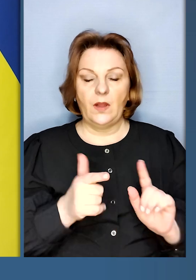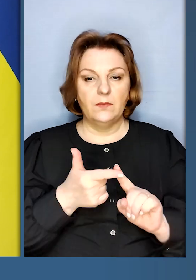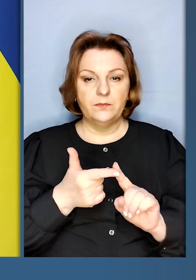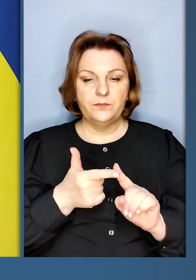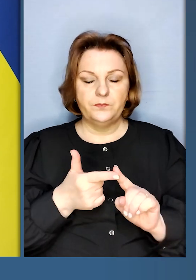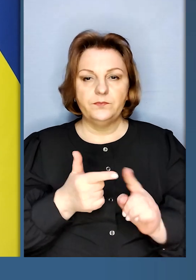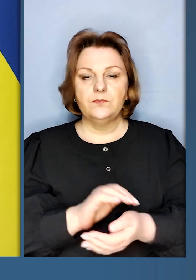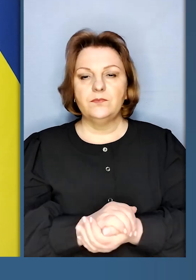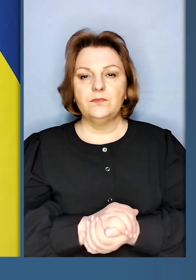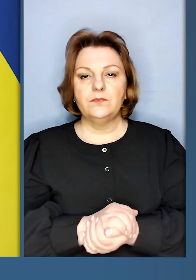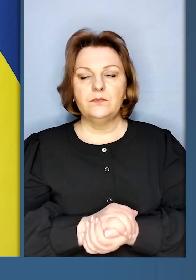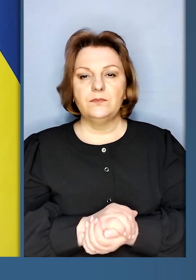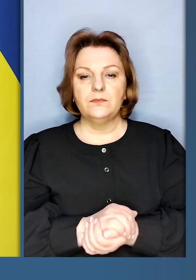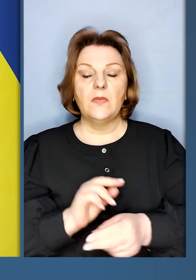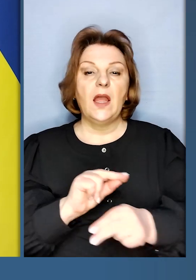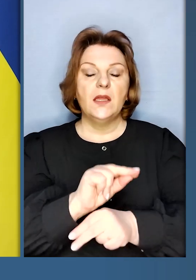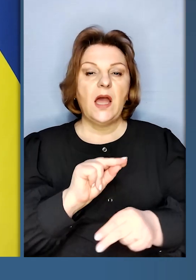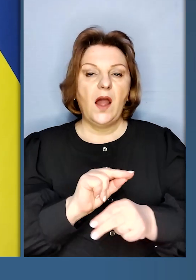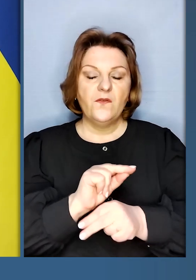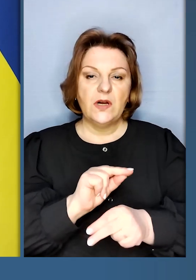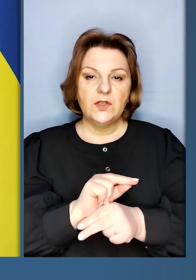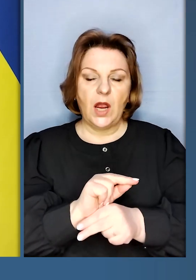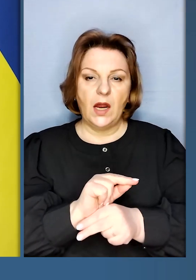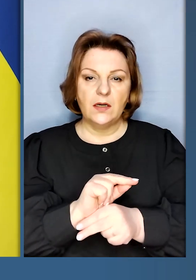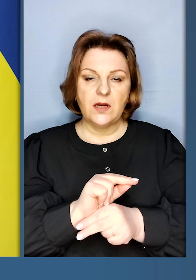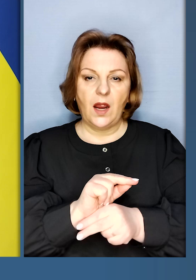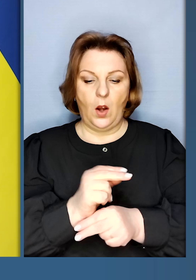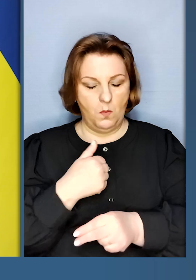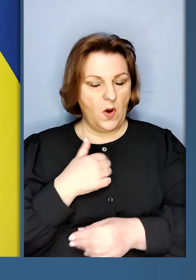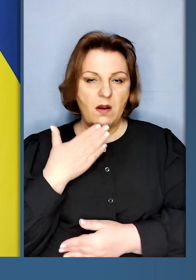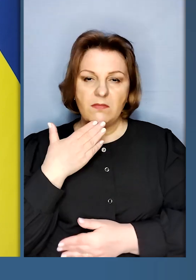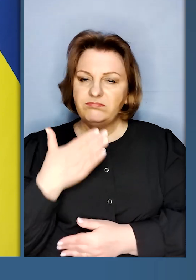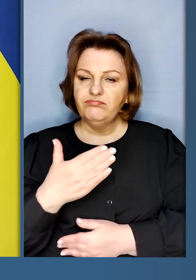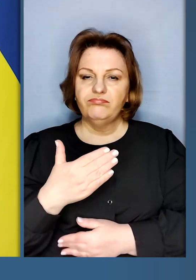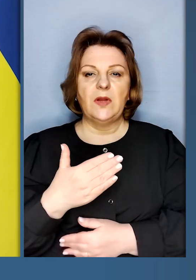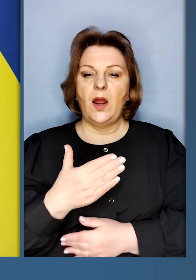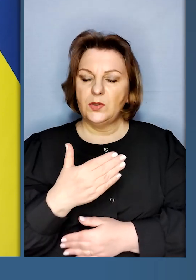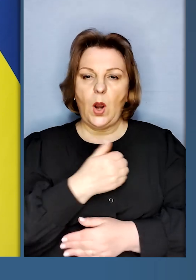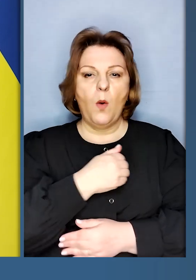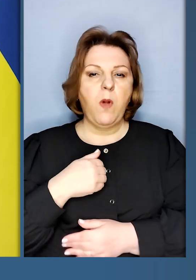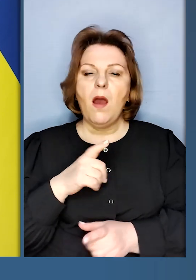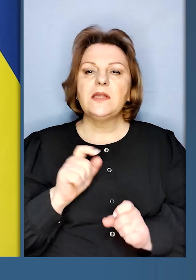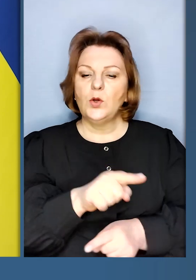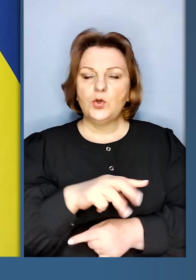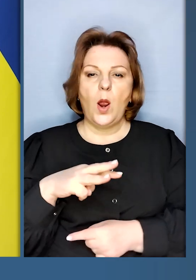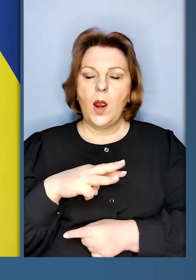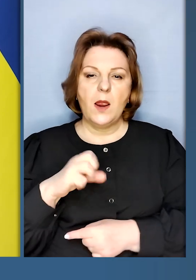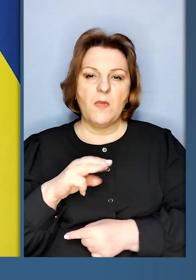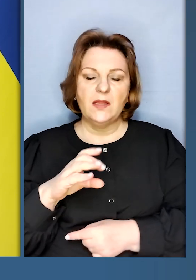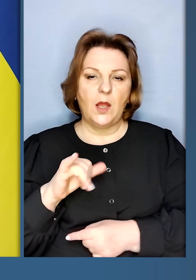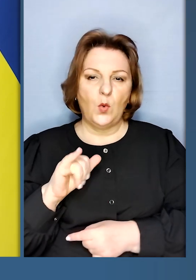Далі, що стосується навчань. Ми вдячні Польщі за те, що